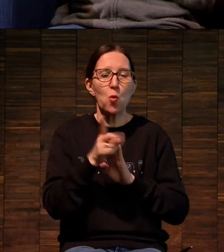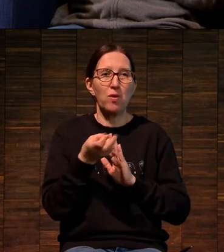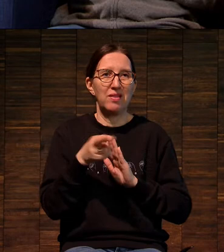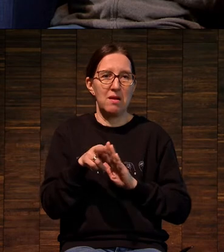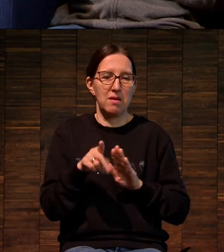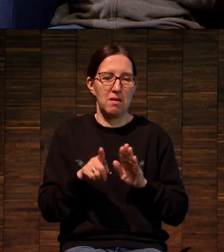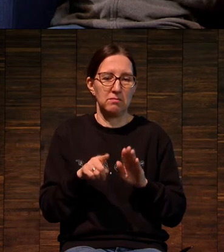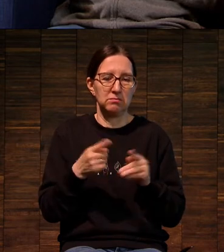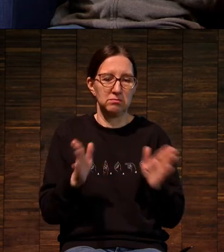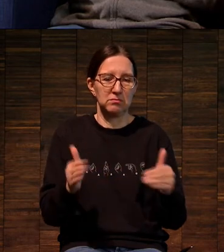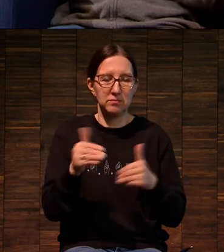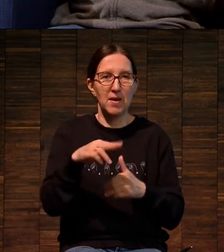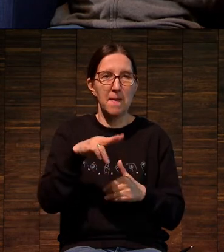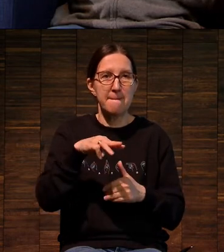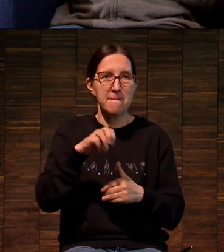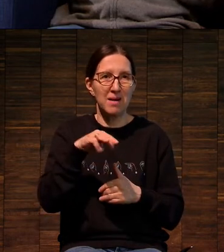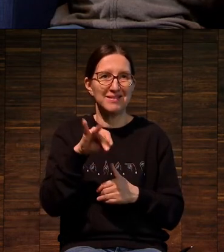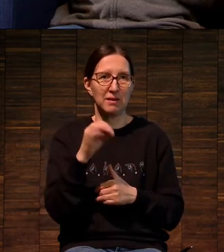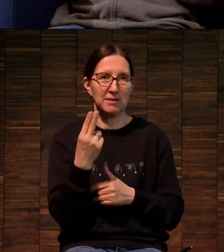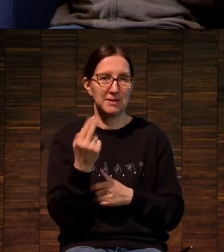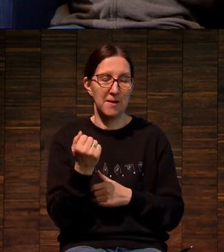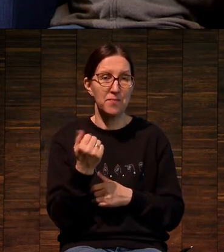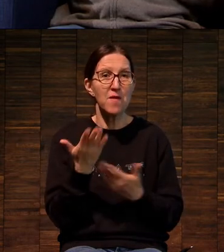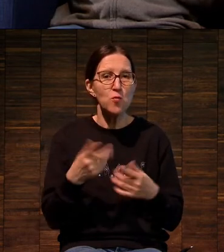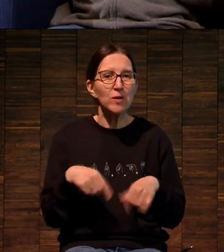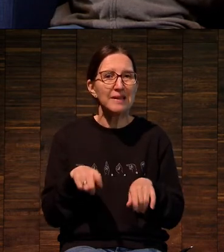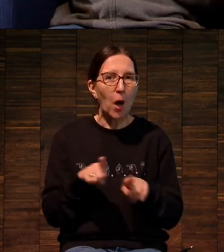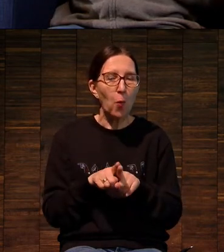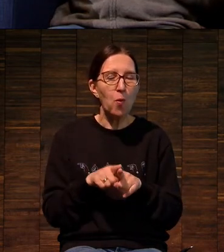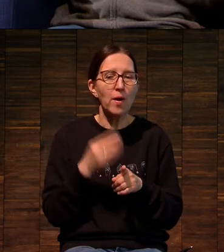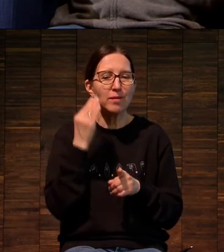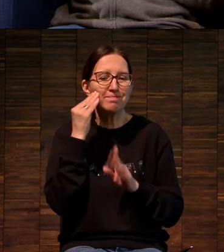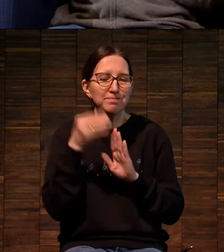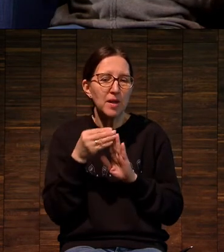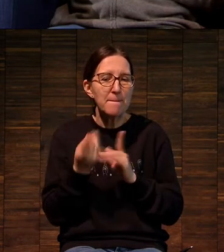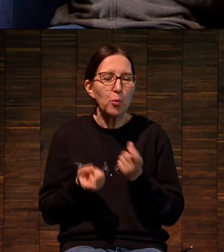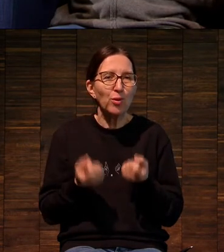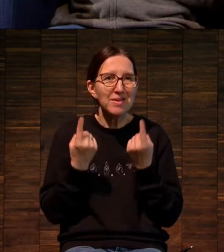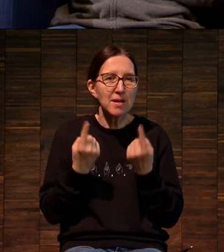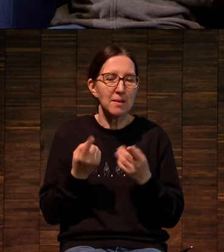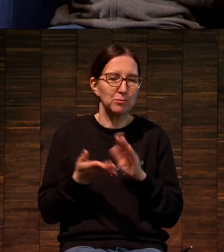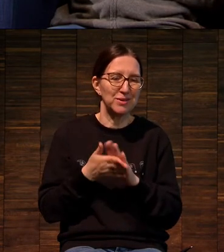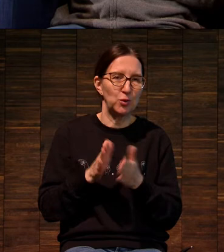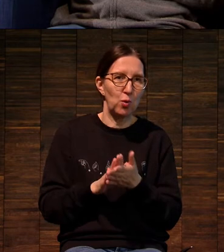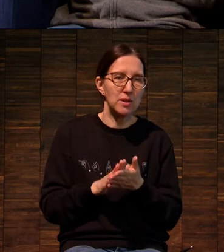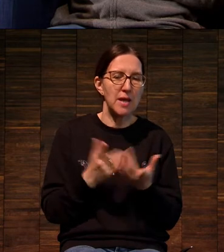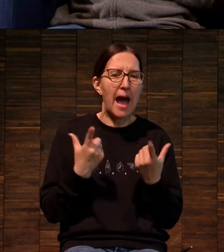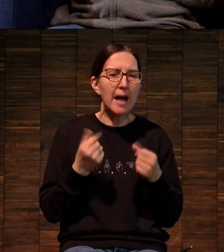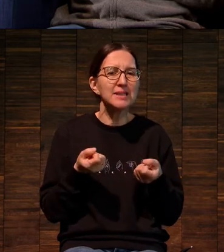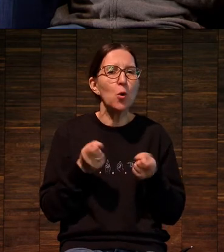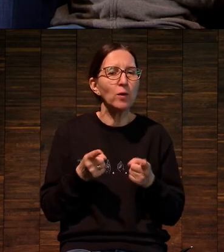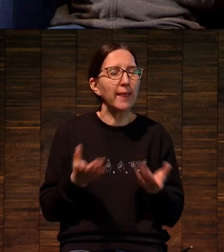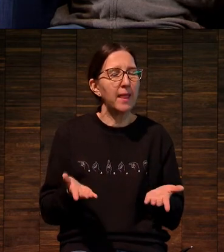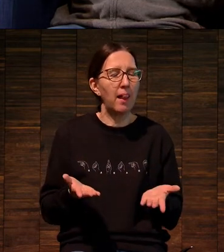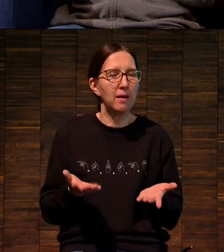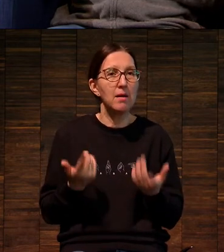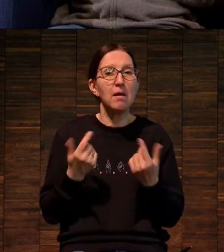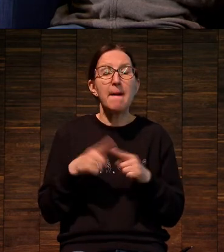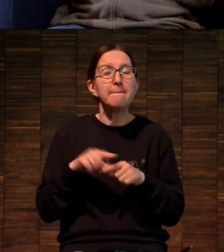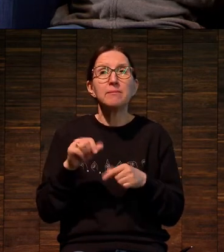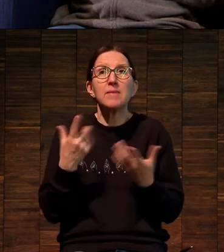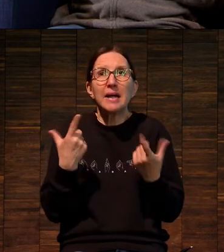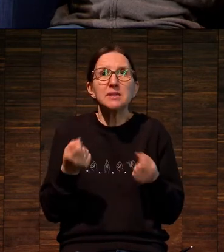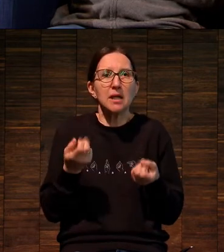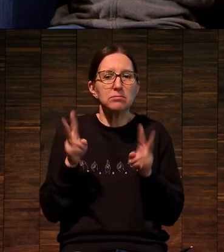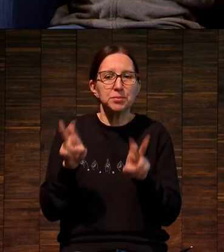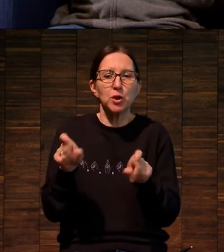матрицы. Вот тут такое понятийное возникает ситуация, а где оригинал? И